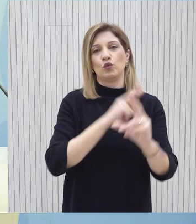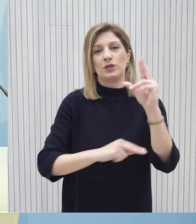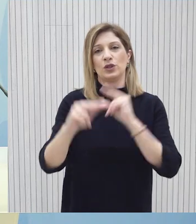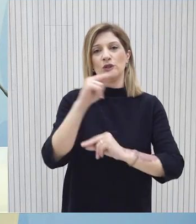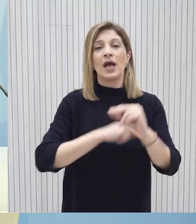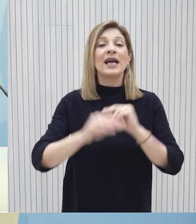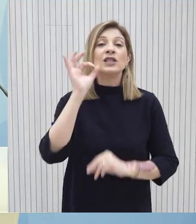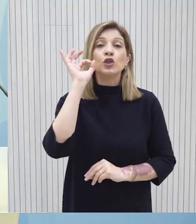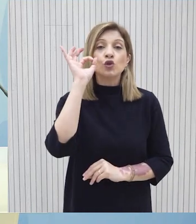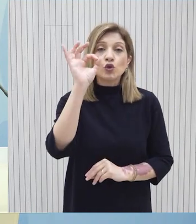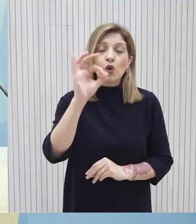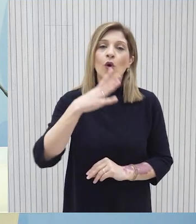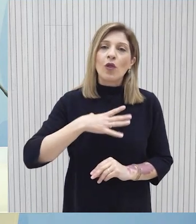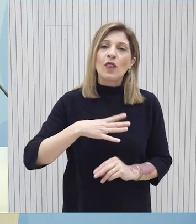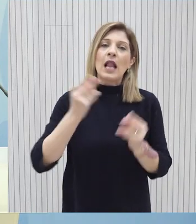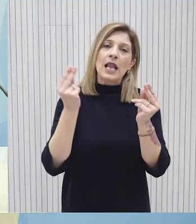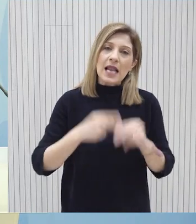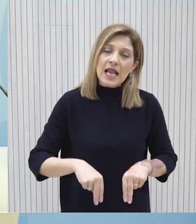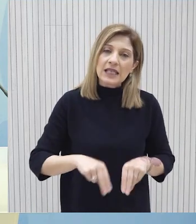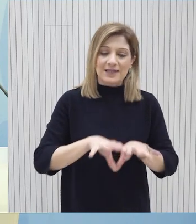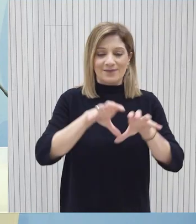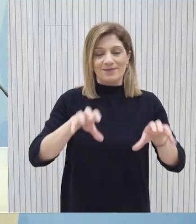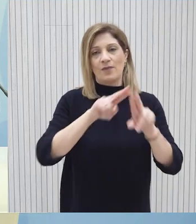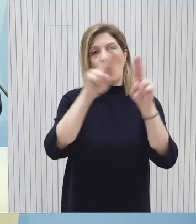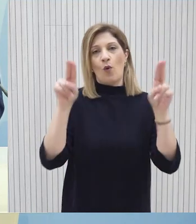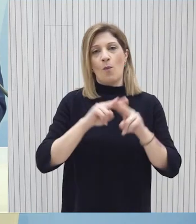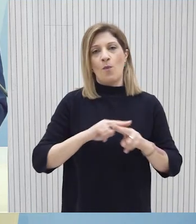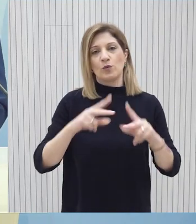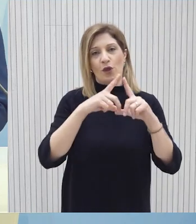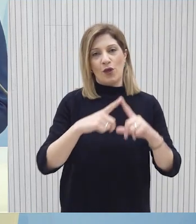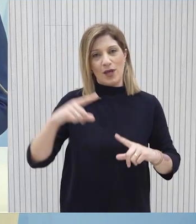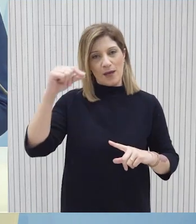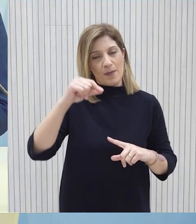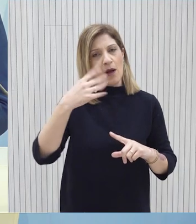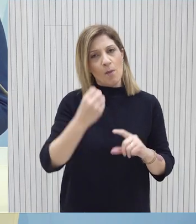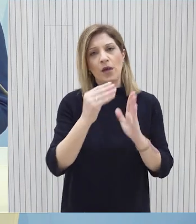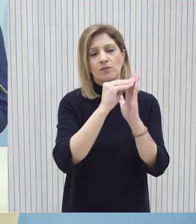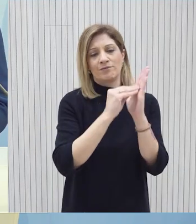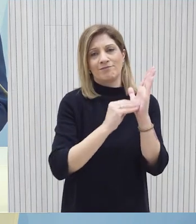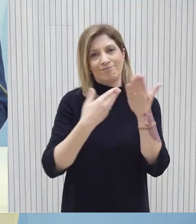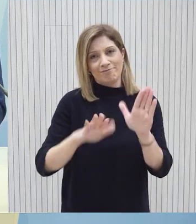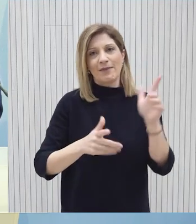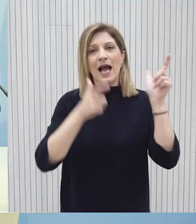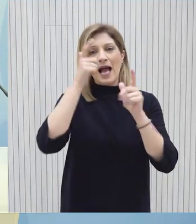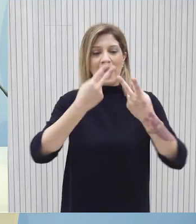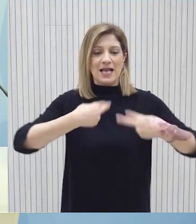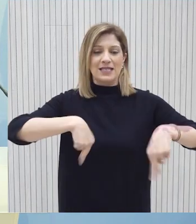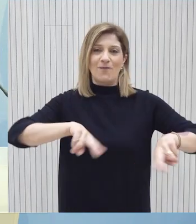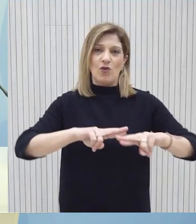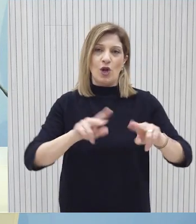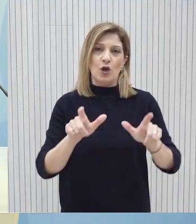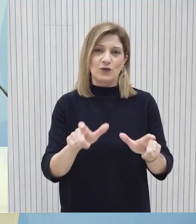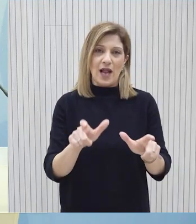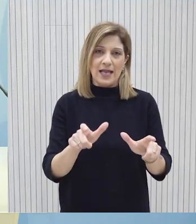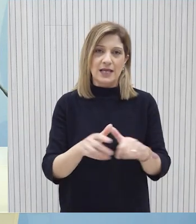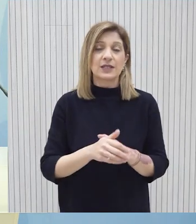με στόχο την επίτευξη λύσης στην βάση της Ζωνικής Δικηνοτικής Ομοσπονδίας σύμφωνα και με τα σχετικά ψηφίσματα του Συμβουλίου Ασφαλείας των ΗΕ